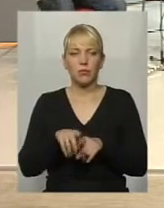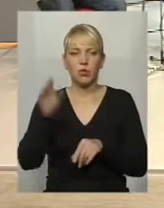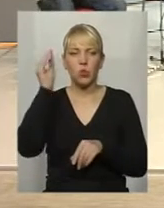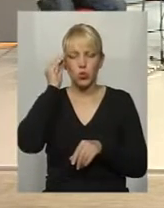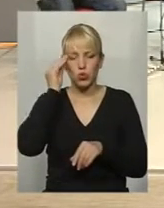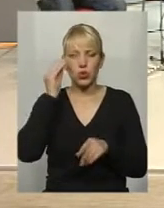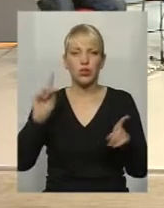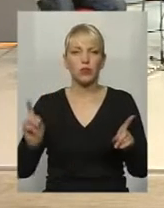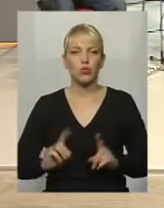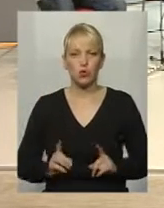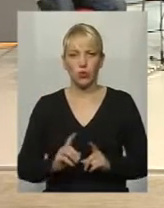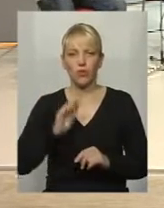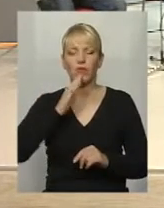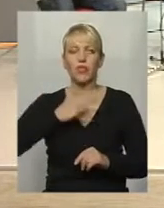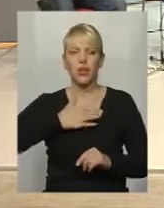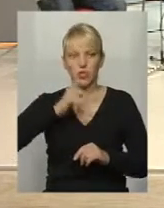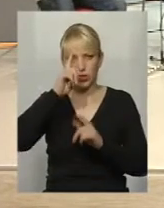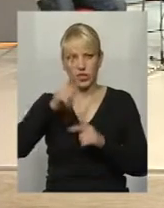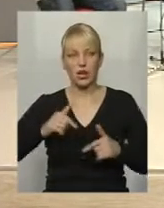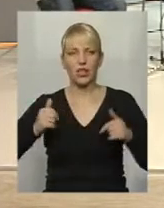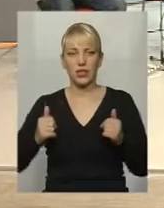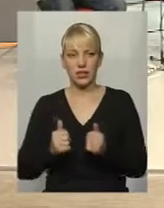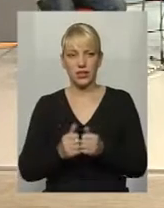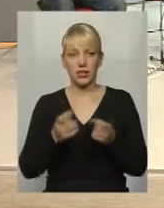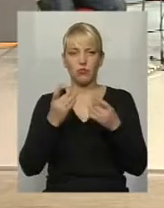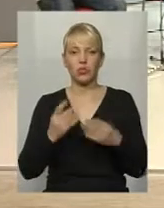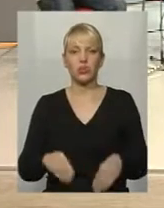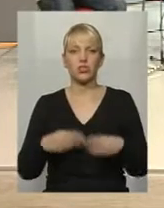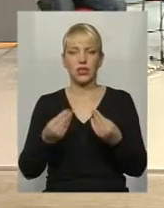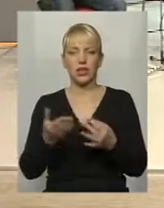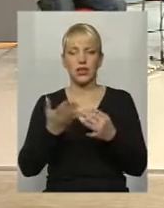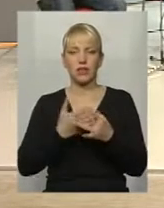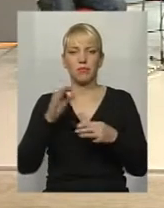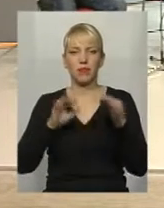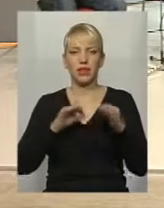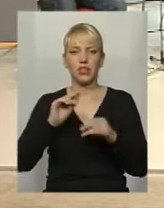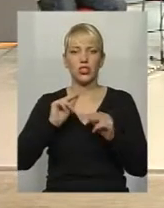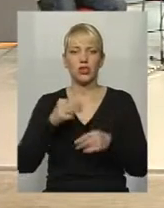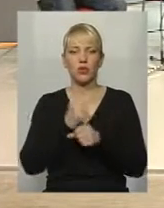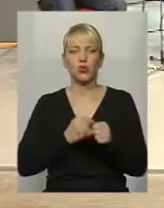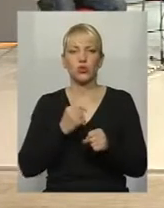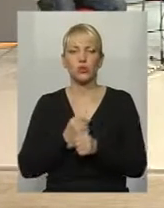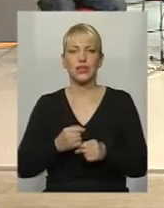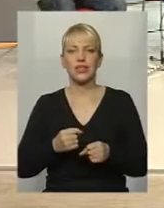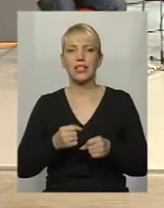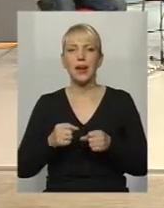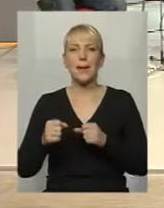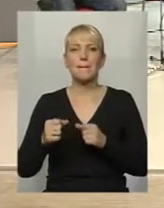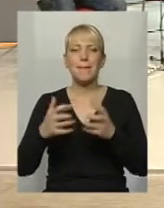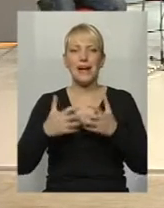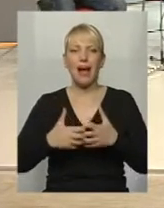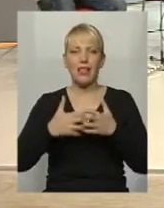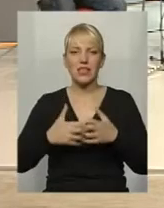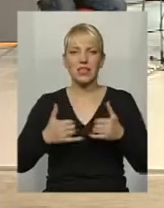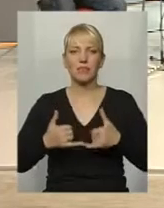в нашій країні простіше дати пільги, ніж розробити дієвий механізм для